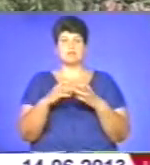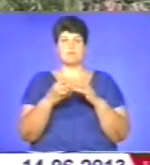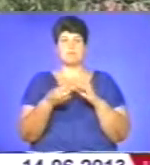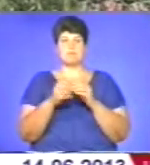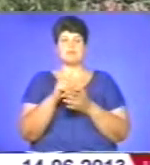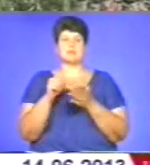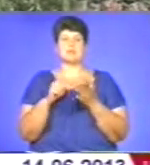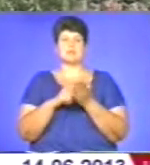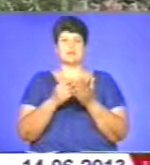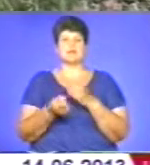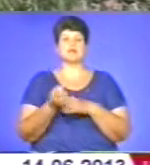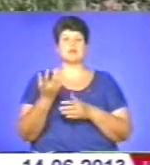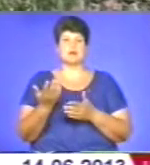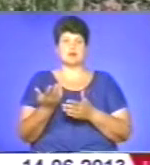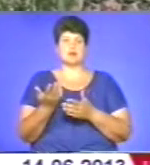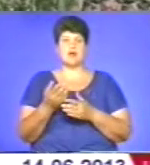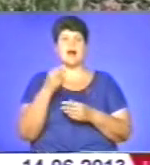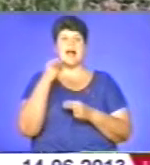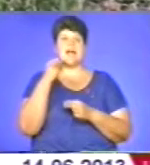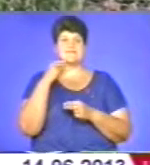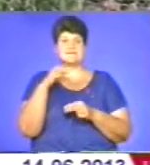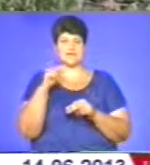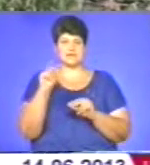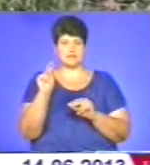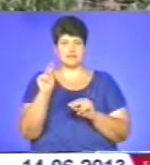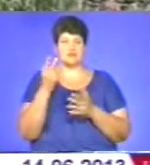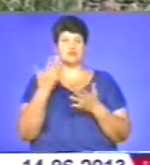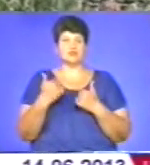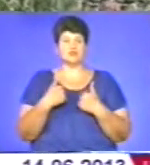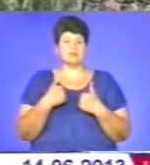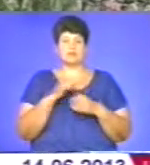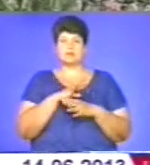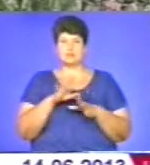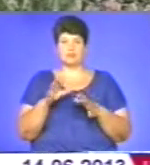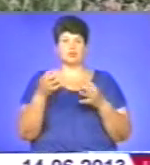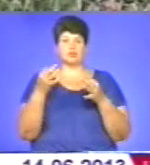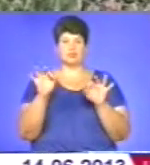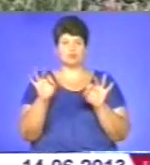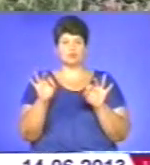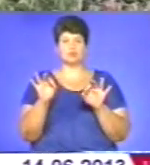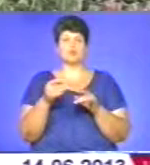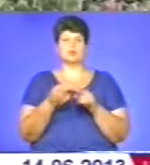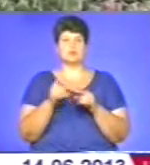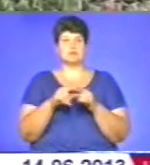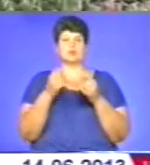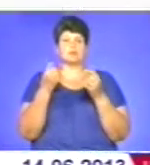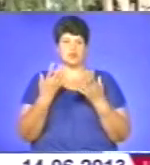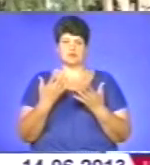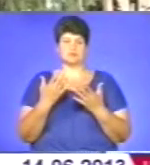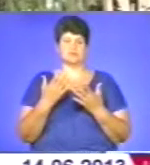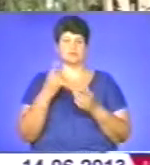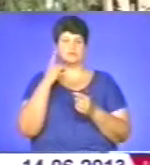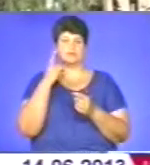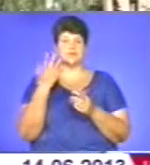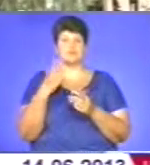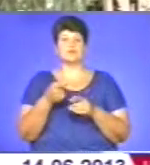виникають. А ефективність, якщо в нас не буде допущено звичайних подій, значить, ми не дарма збиралися. В цьому